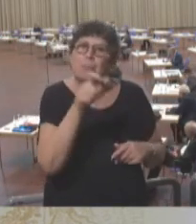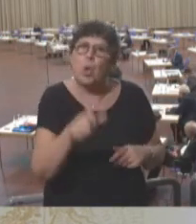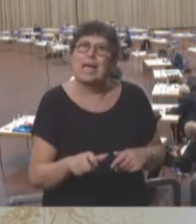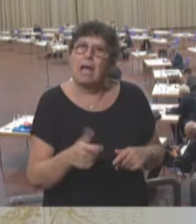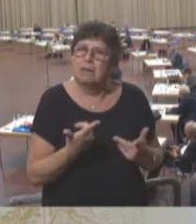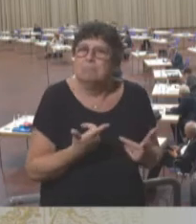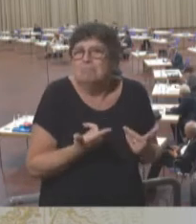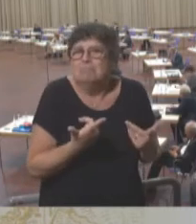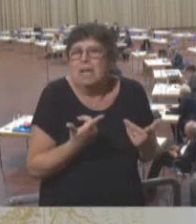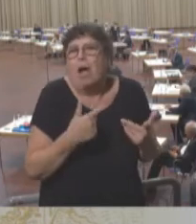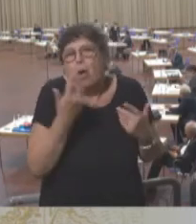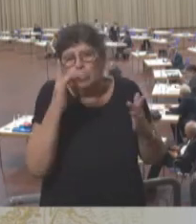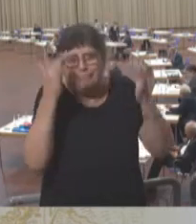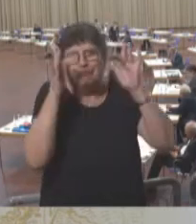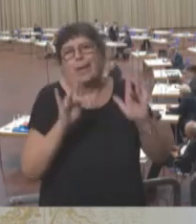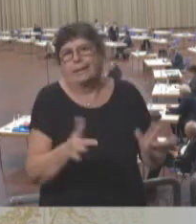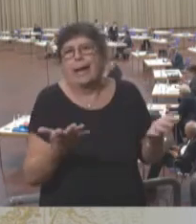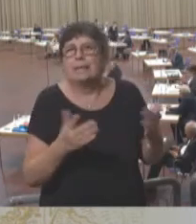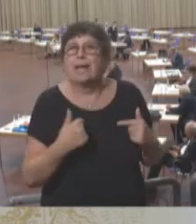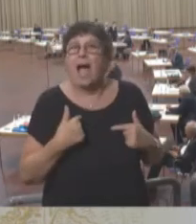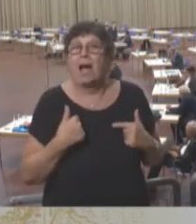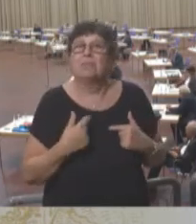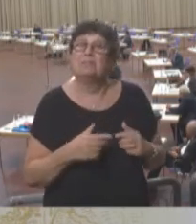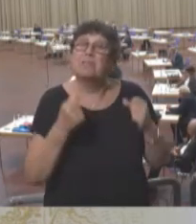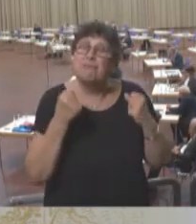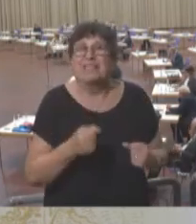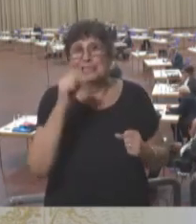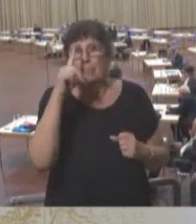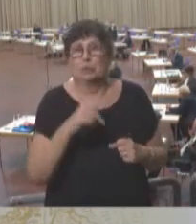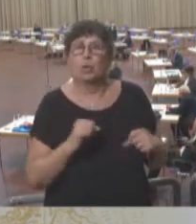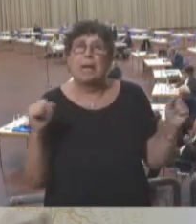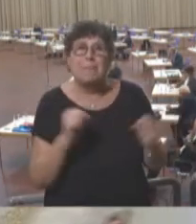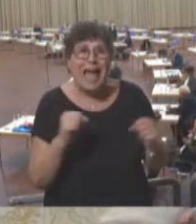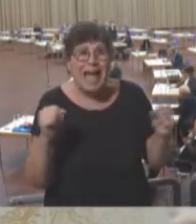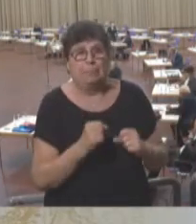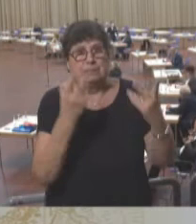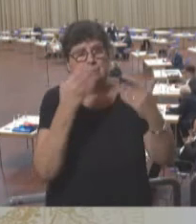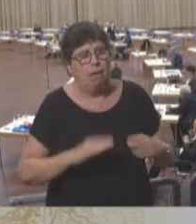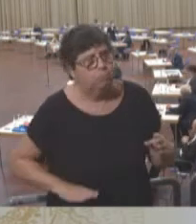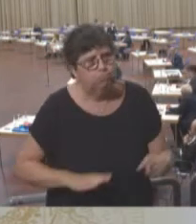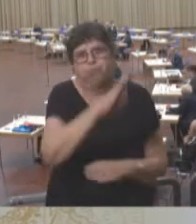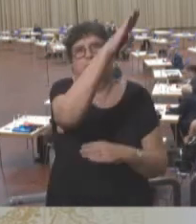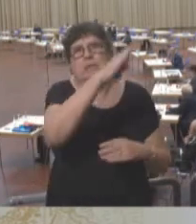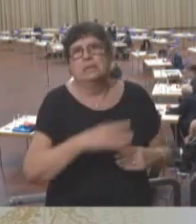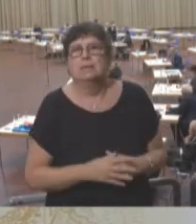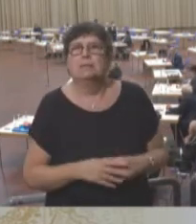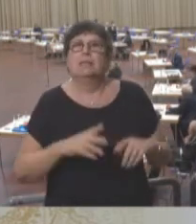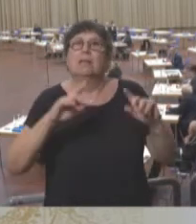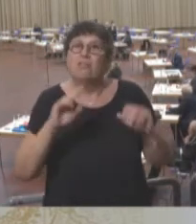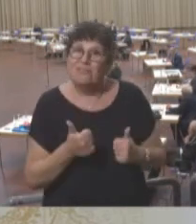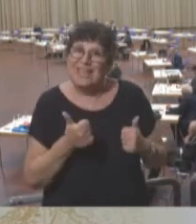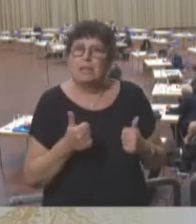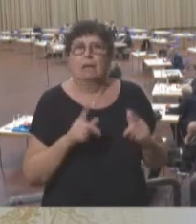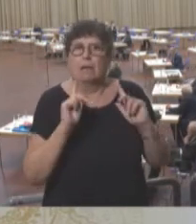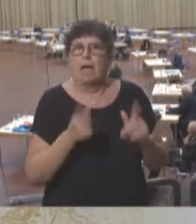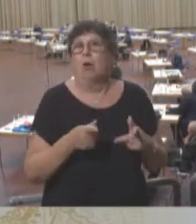gegönnt sein. Aber ich bin fest davon überzeugt, im Herbst werden die Zahlen wieder hochlaufen. Wie darauf die